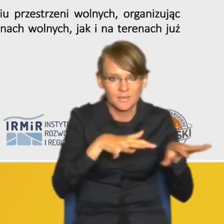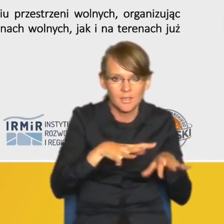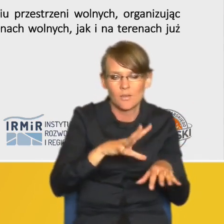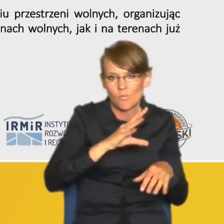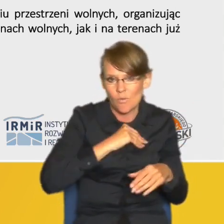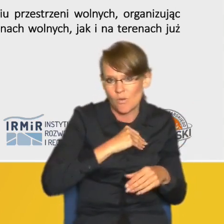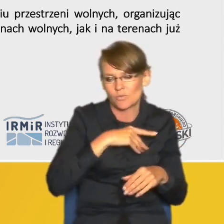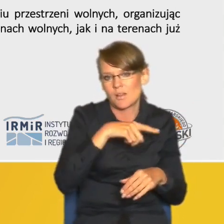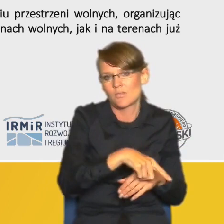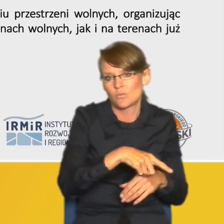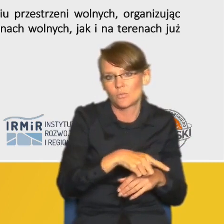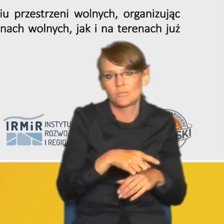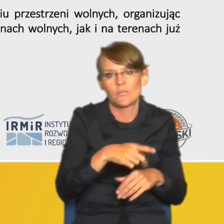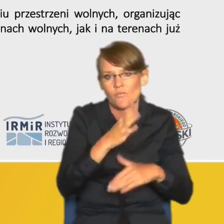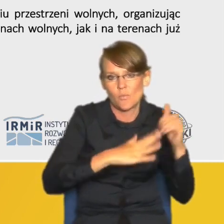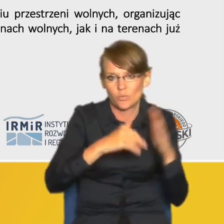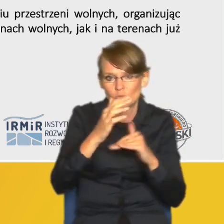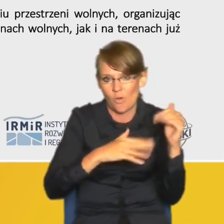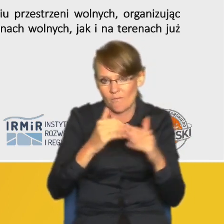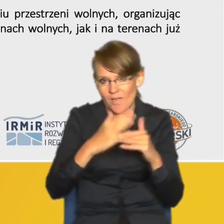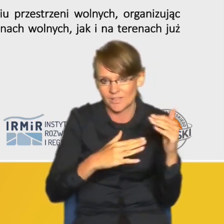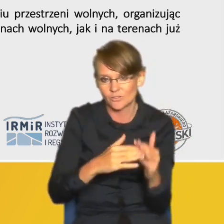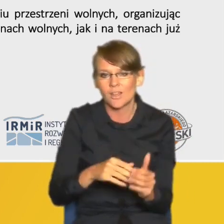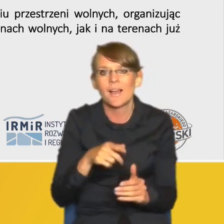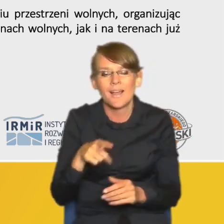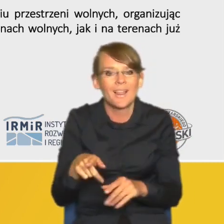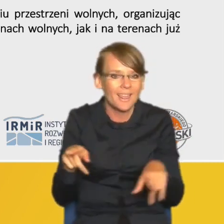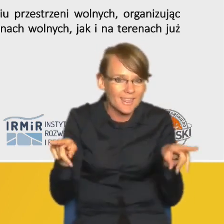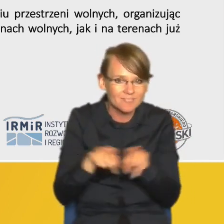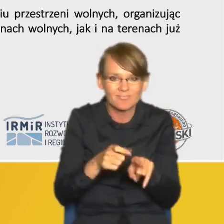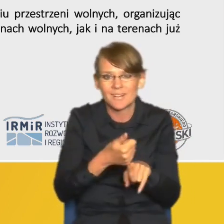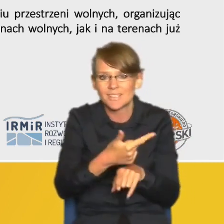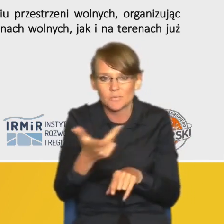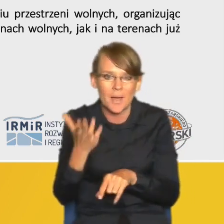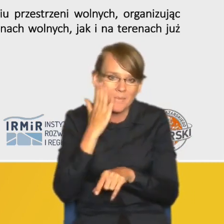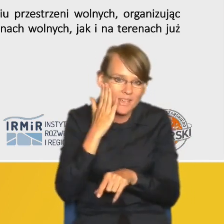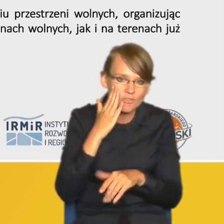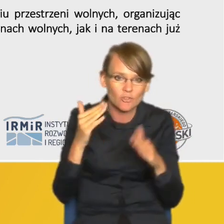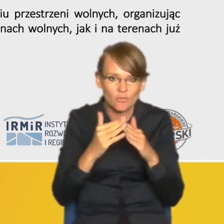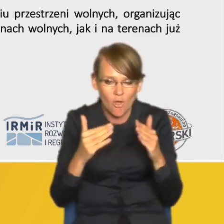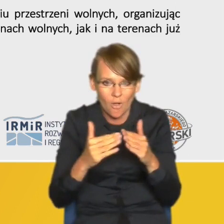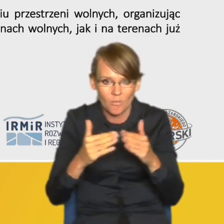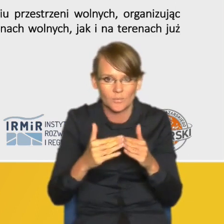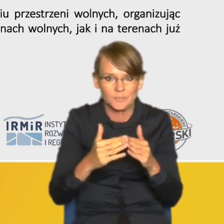te tę samą liczbę mieszkań domów pod znacznie